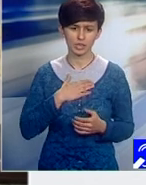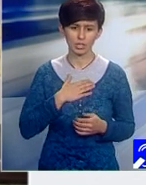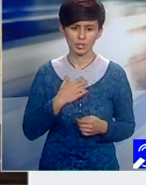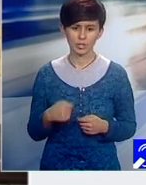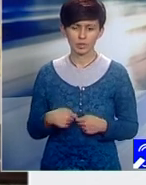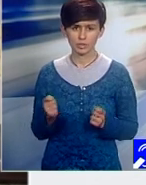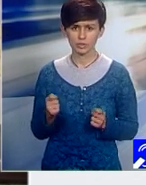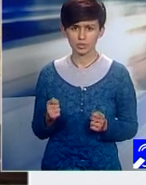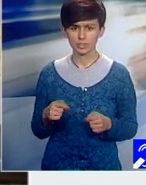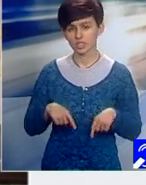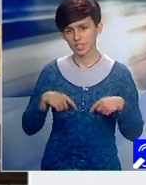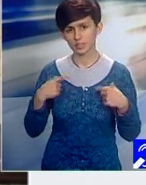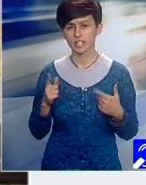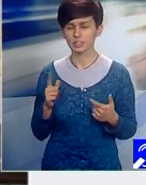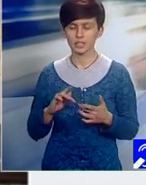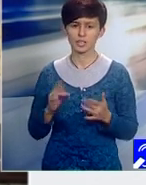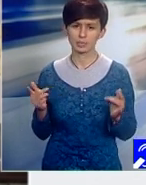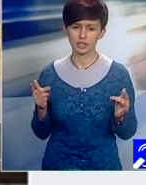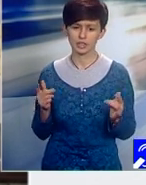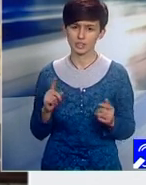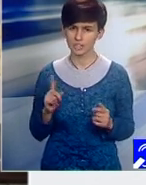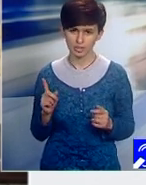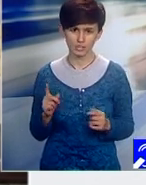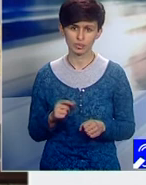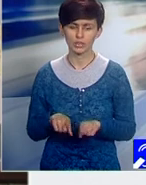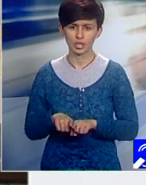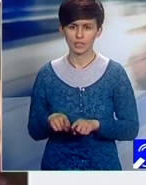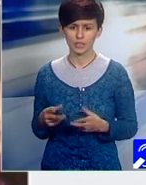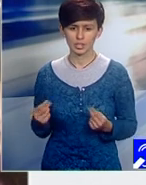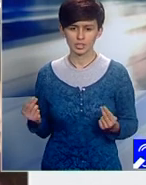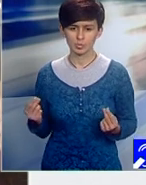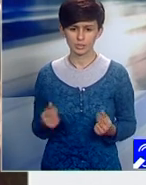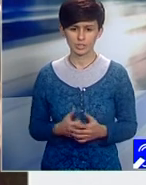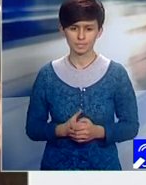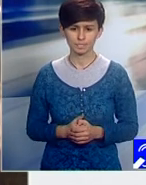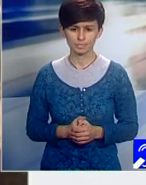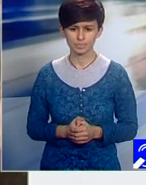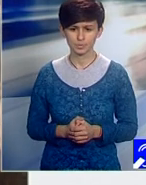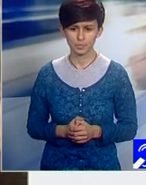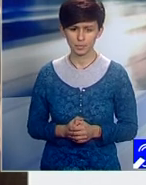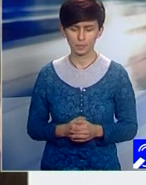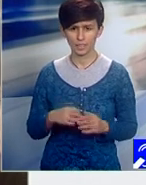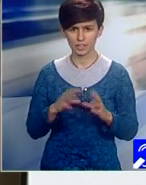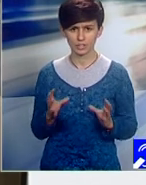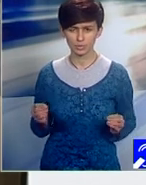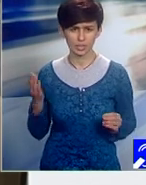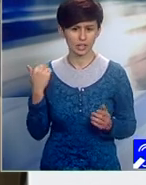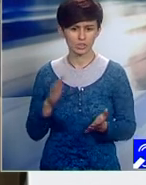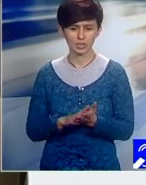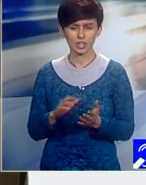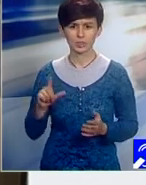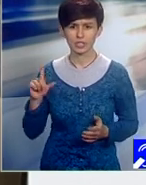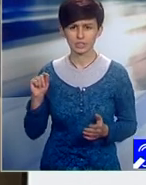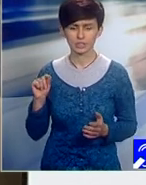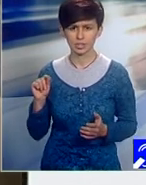cu toții offline, dar în online să zicem că chestia asta cu anonimitatea ne permite să fim mai liberi. Până acum în România au fost aplicate două